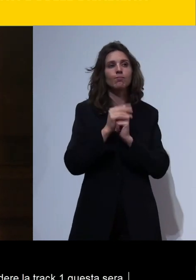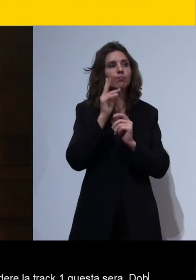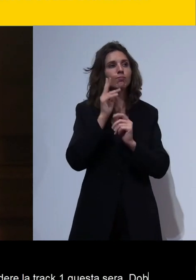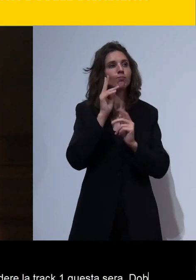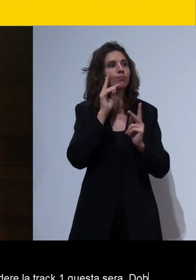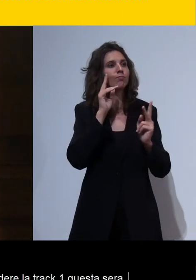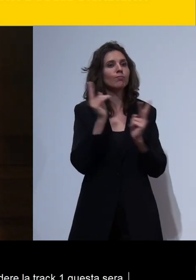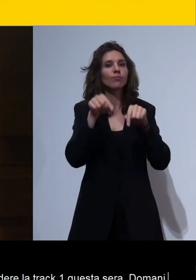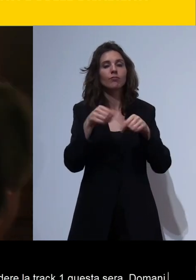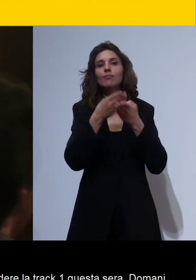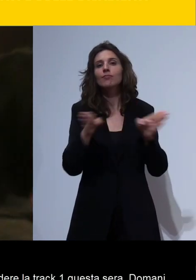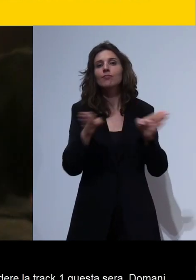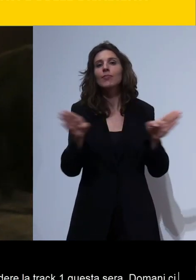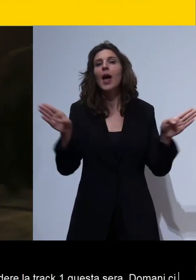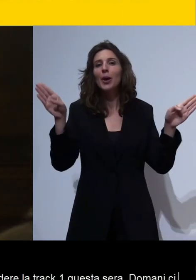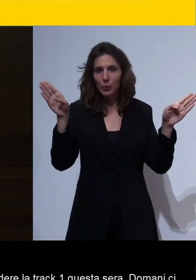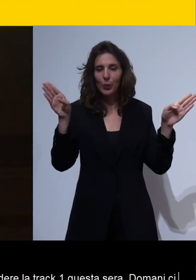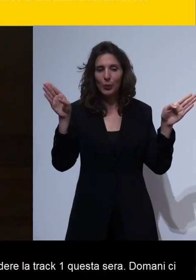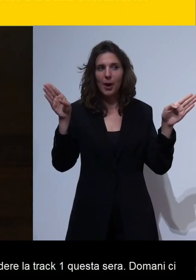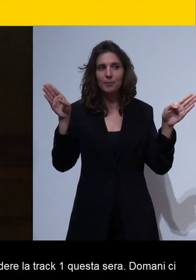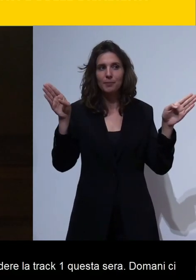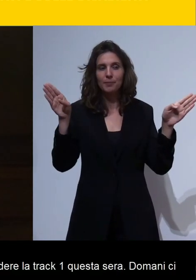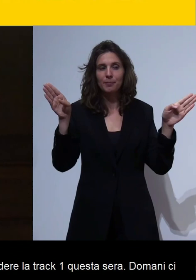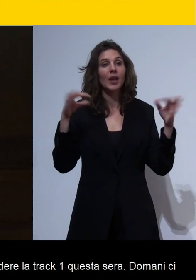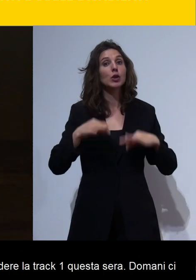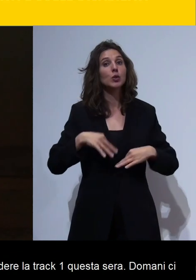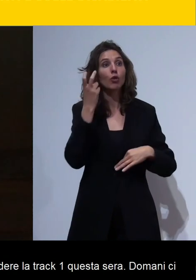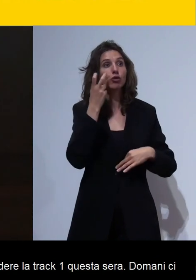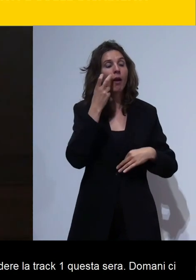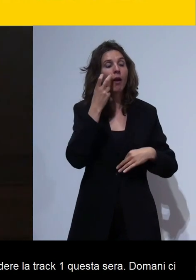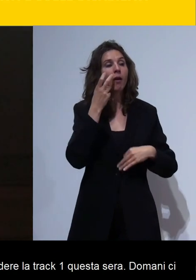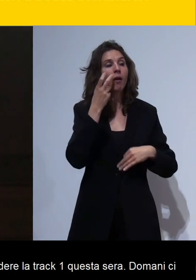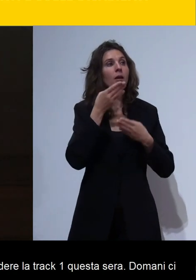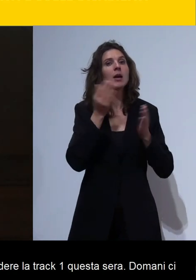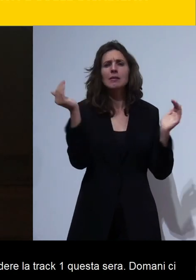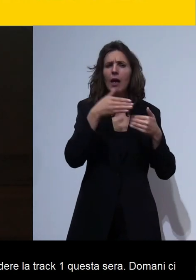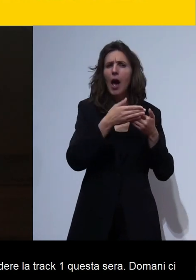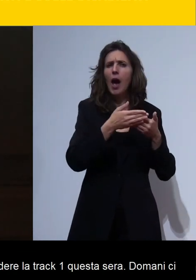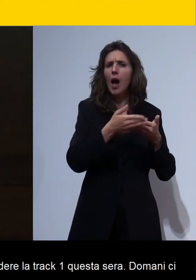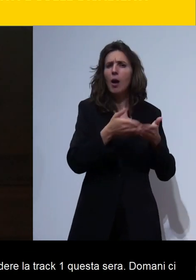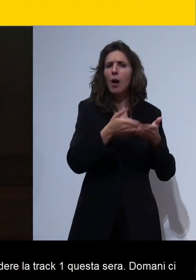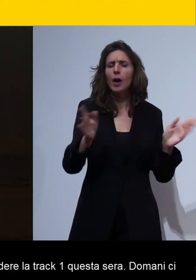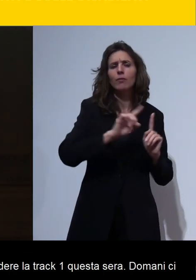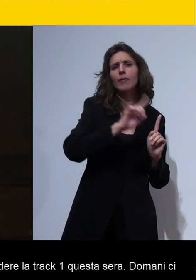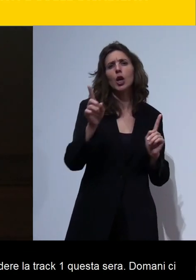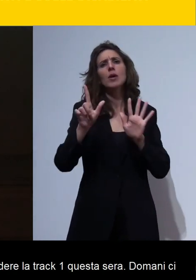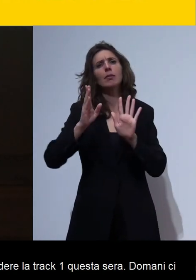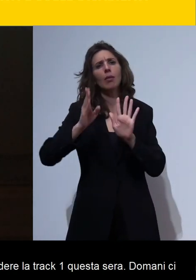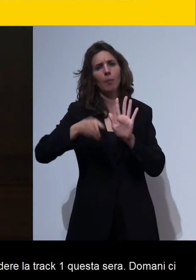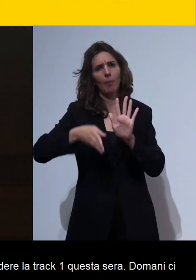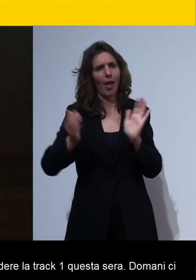il keynote di apertura l'istituto dei cechi rimarrà aperto questa sera fino alle ore 19.30 per quanti